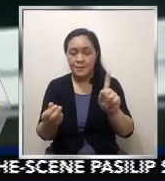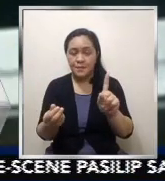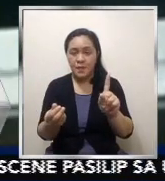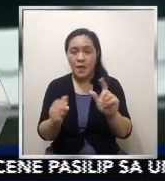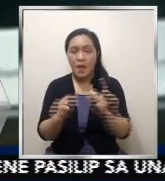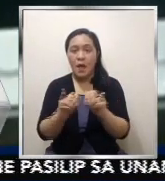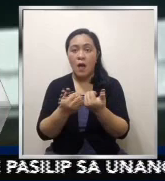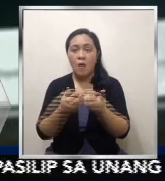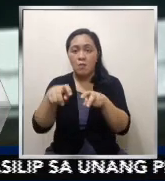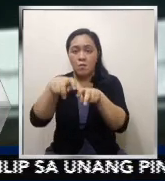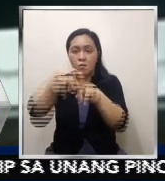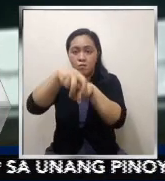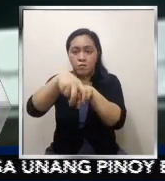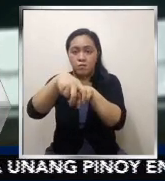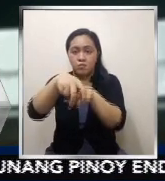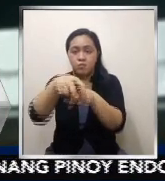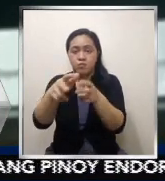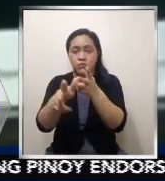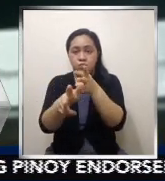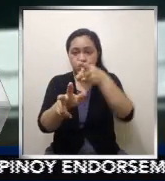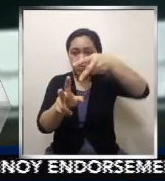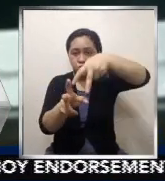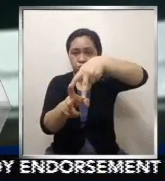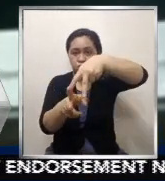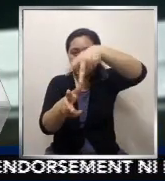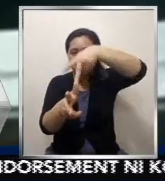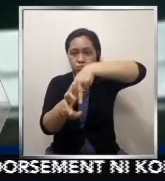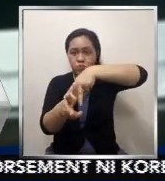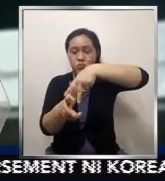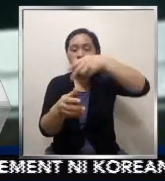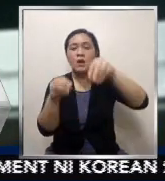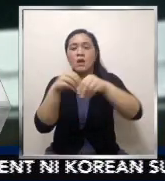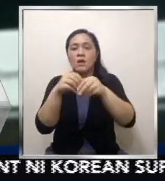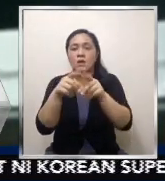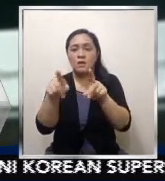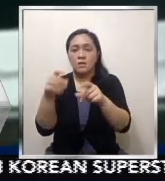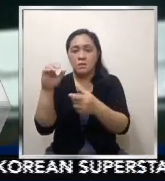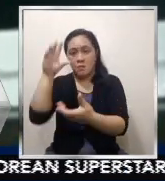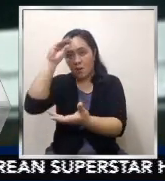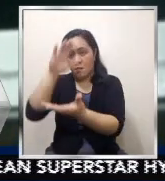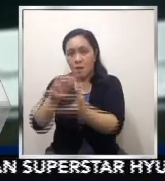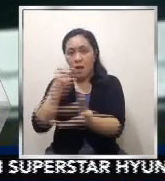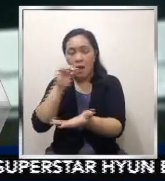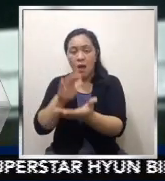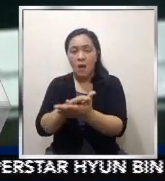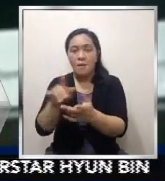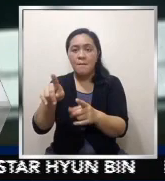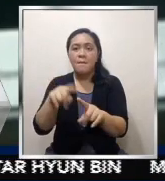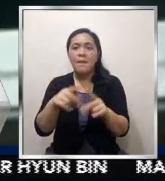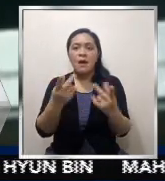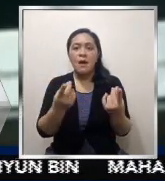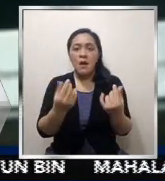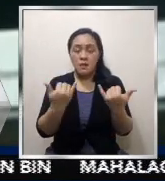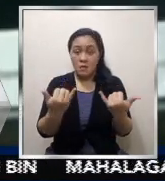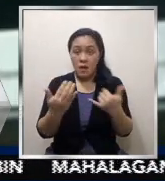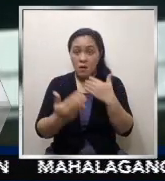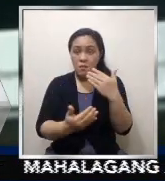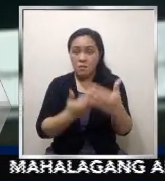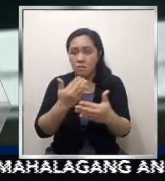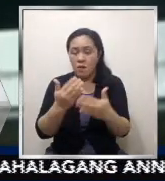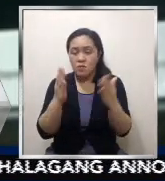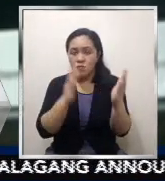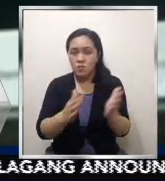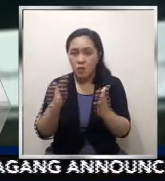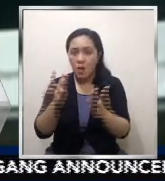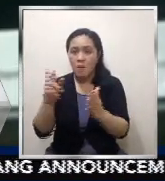-asawa nga sila. Unti-unti po ay gumagawa tayo ng bicycle lane, gagawa tayo ng tricycle lane, at lagyan lang po